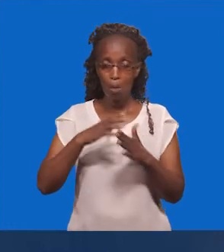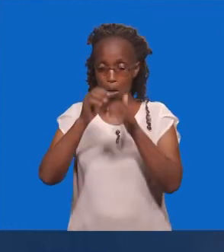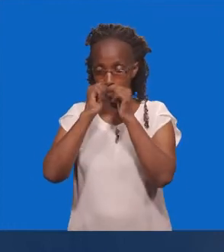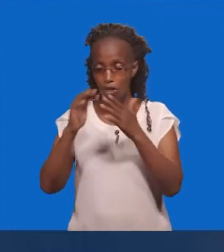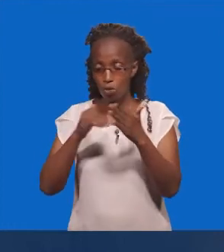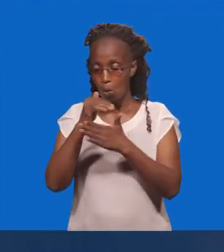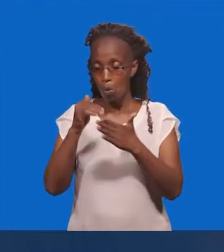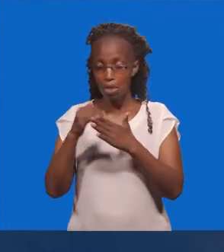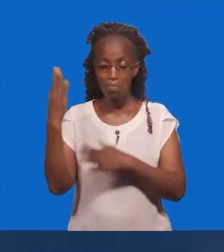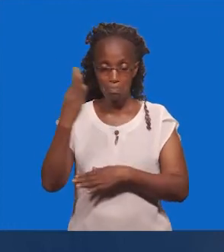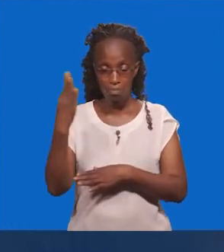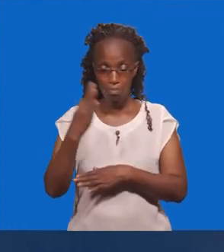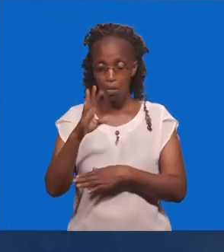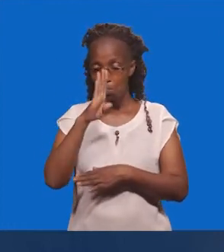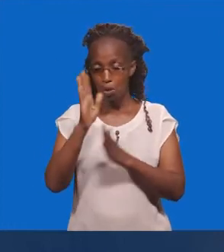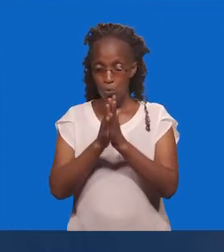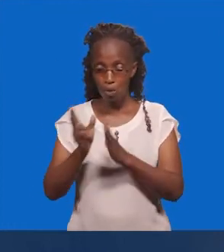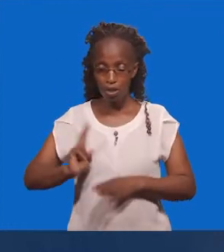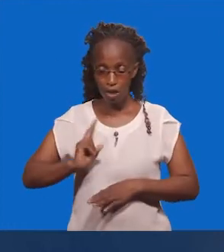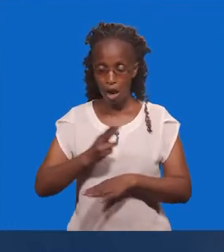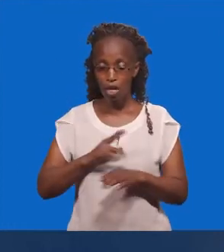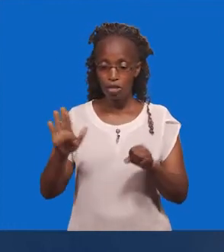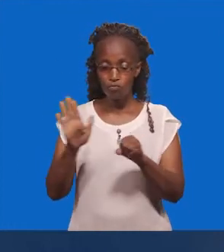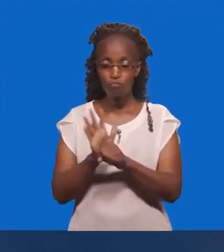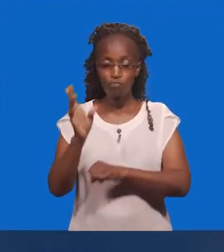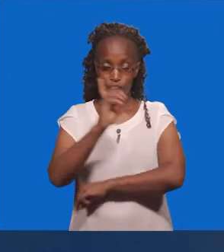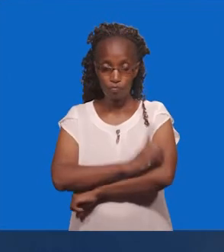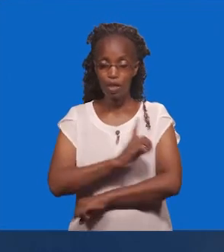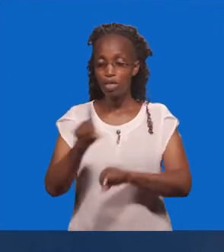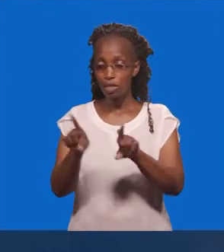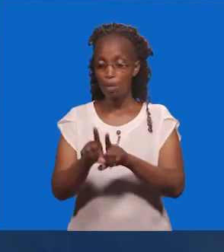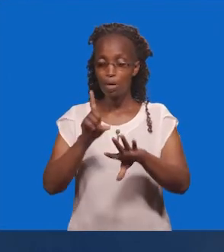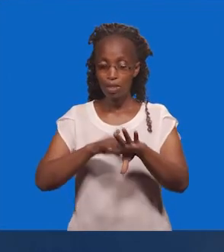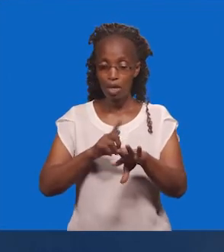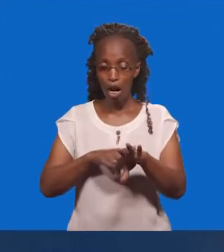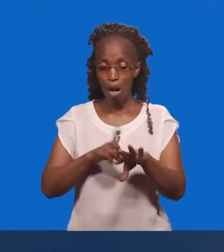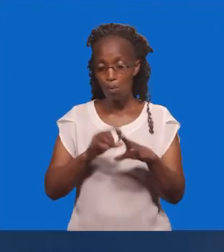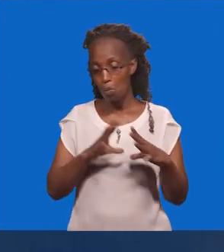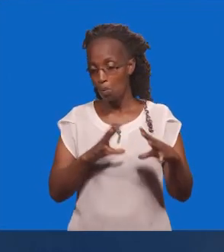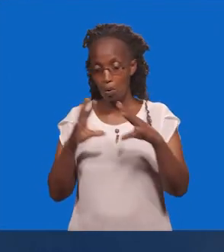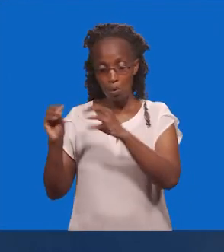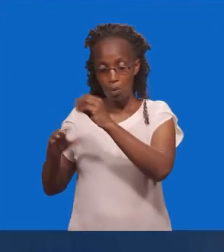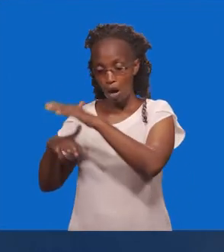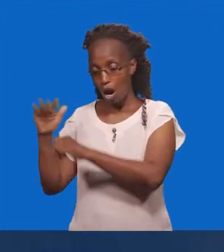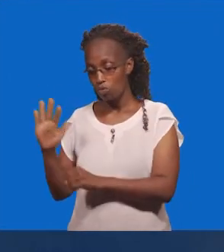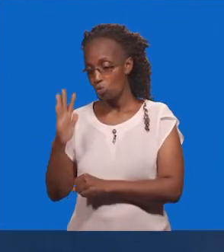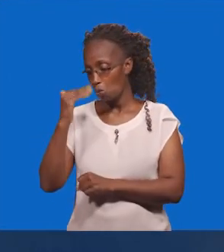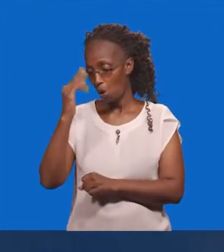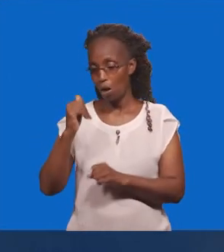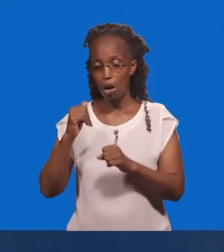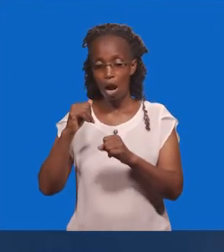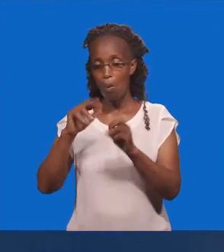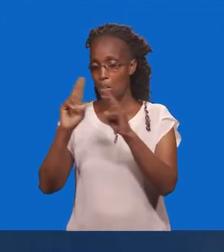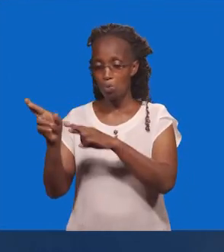Pamuja Nansi Hata Siku Yote Na Ukaweze Hata Wakati Ambapo Tunaweza Kutoka Nikuanjili Ya Kazi Ambazo Ziko